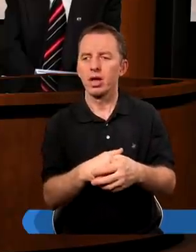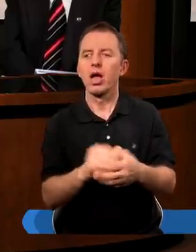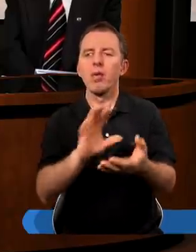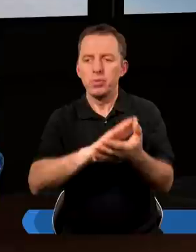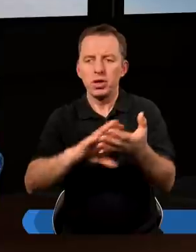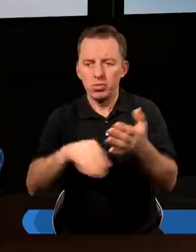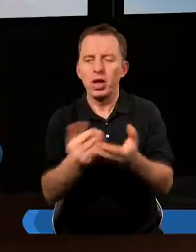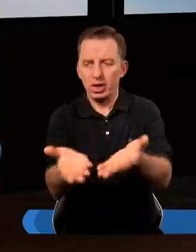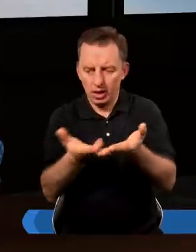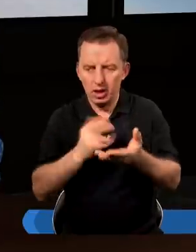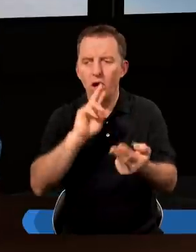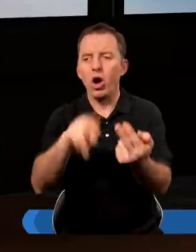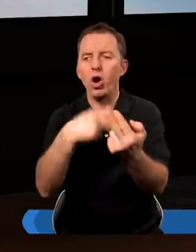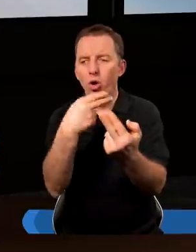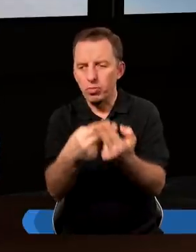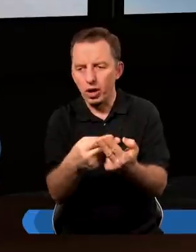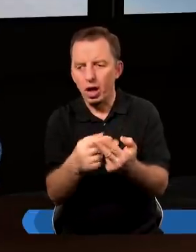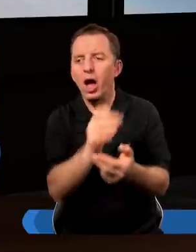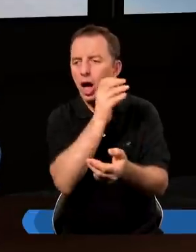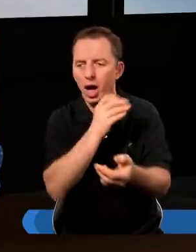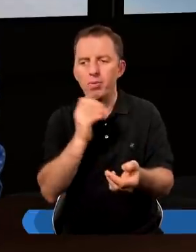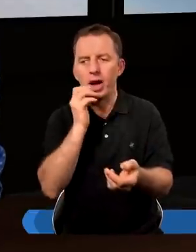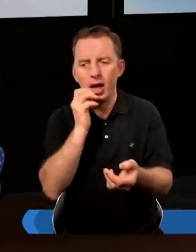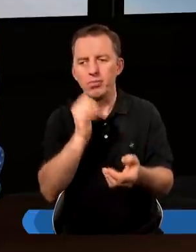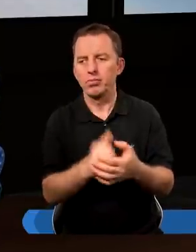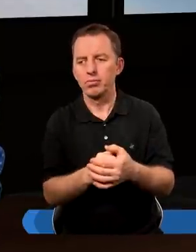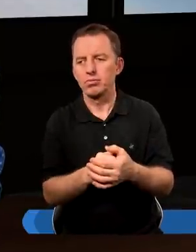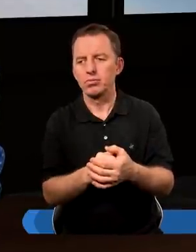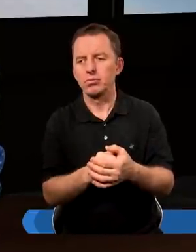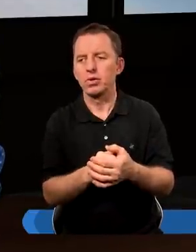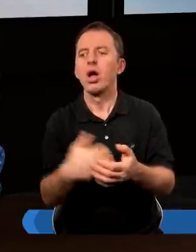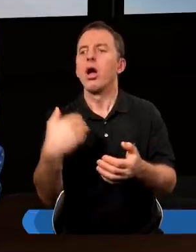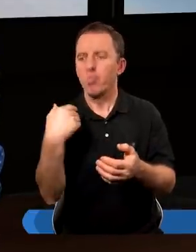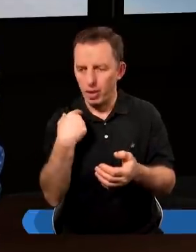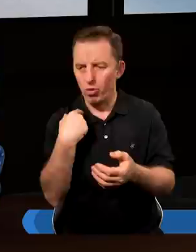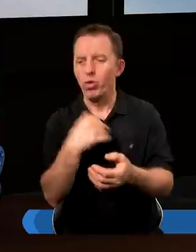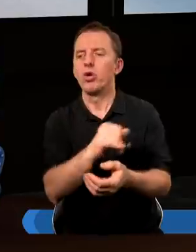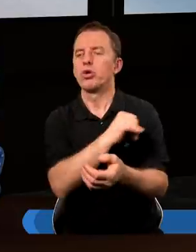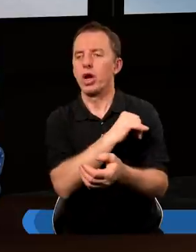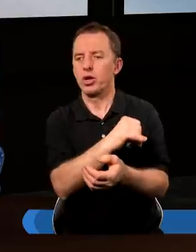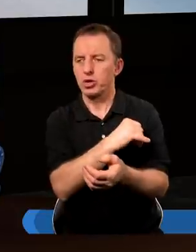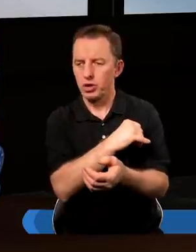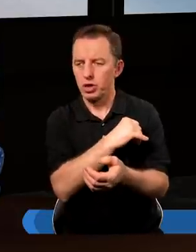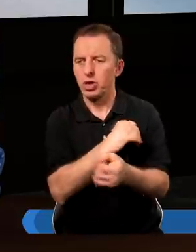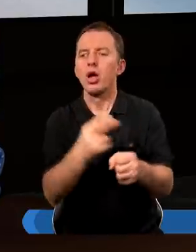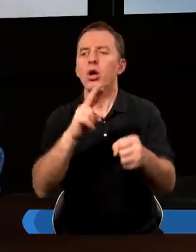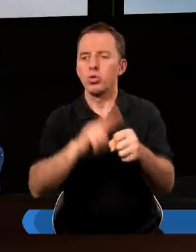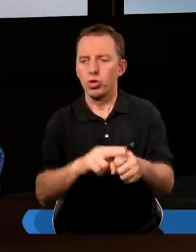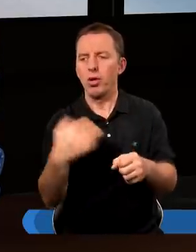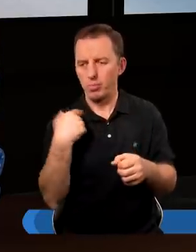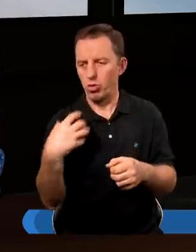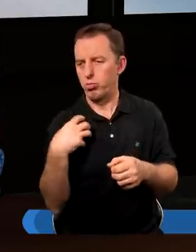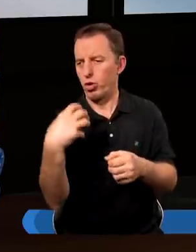I Biblia daje na to odpowiedź, czy Abraham był grzesznikiem, który